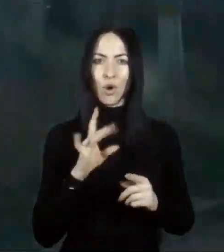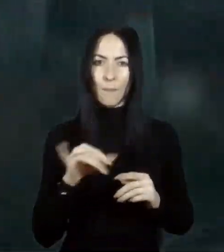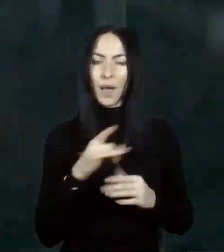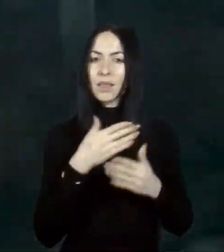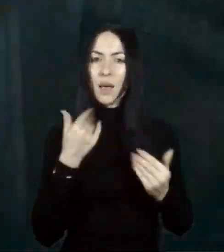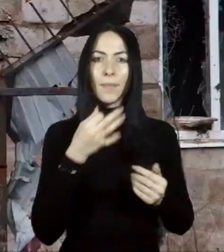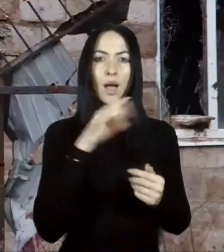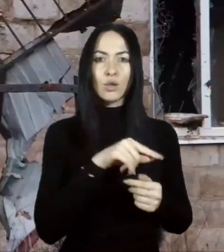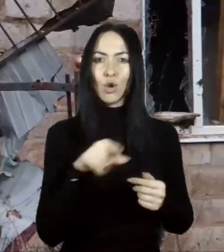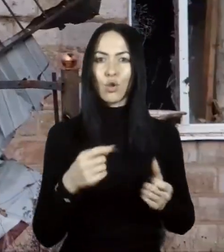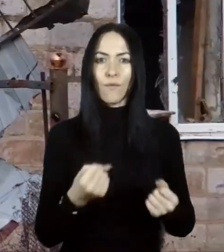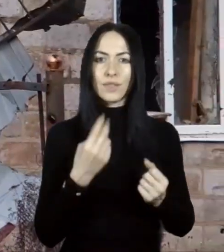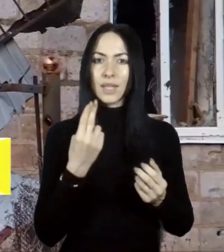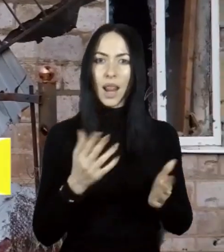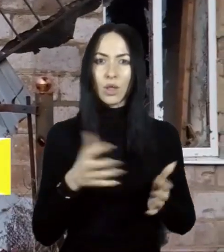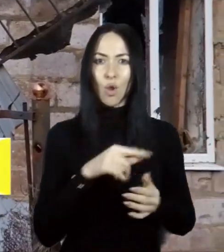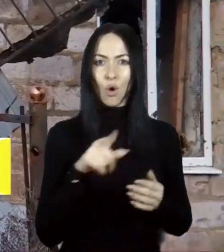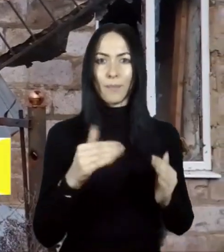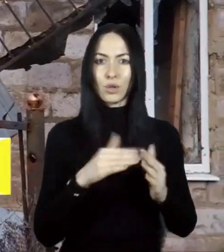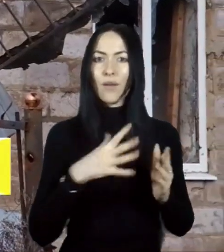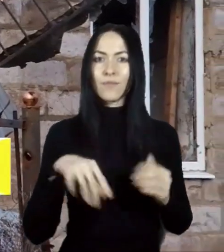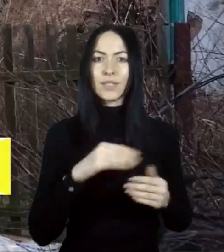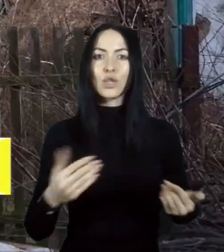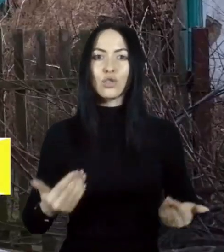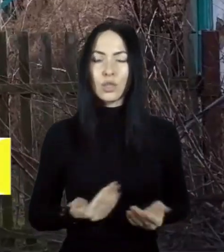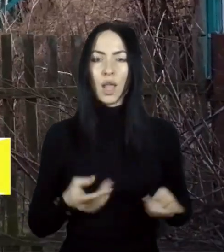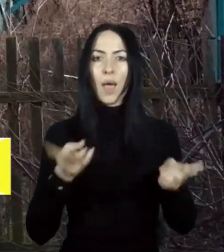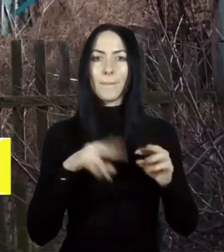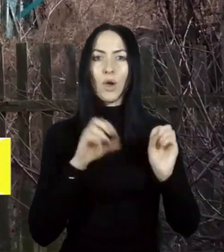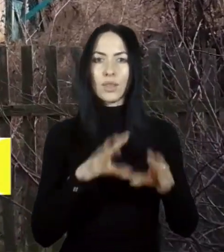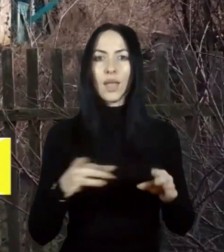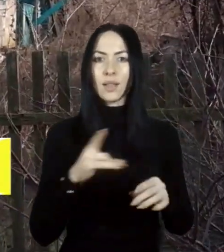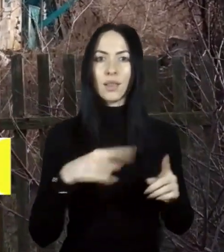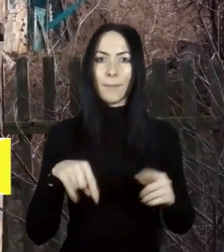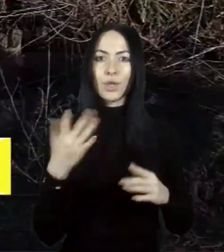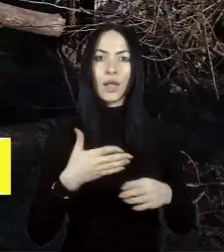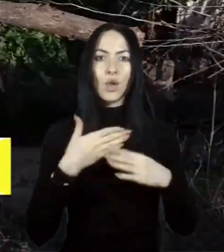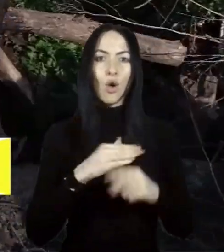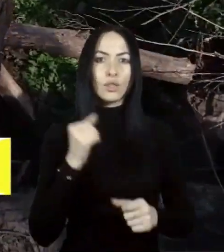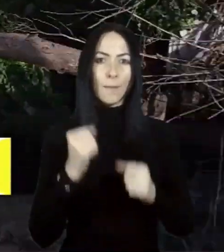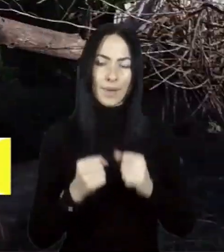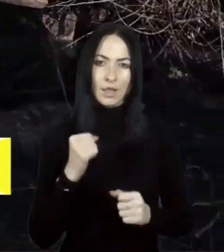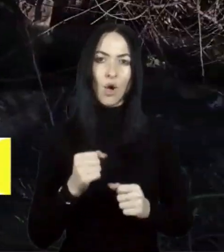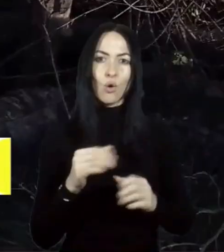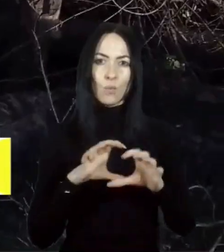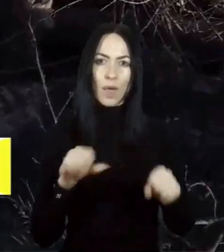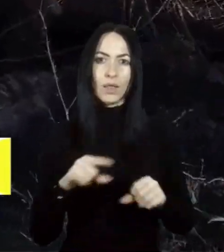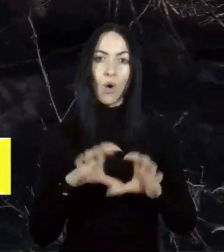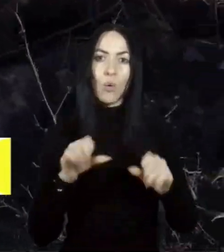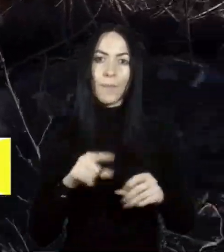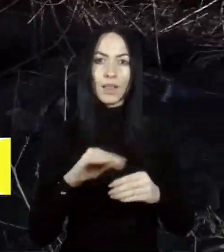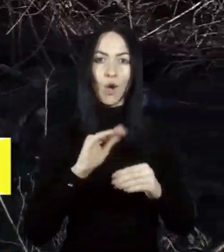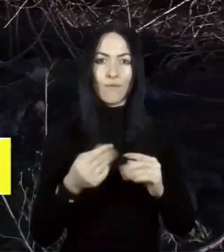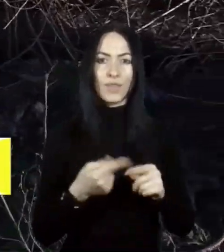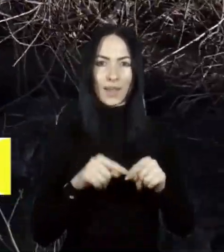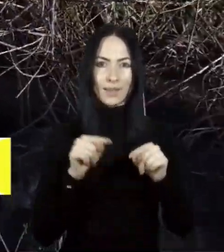вцілілого будинку. Всі жителі покинули населений пункт, який розбили окупанти. Окупанти ховалися в таких от